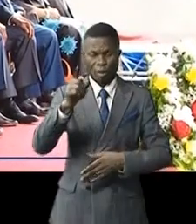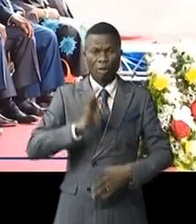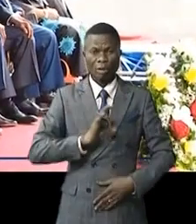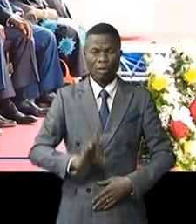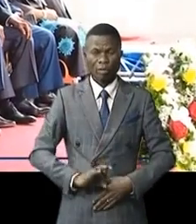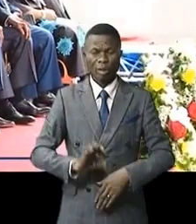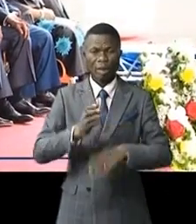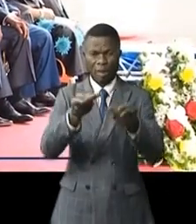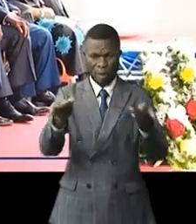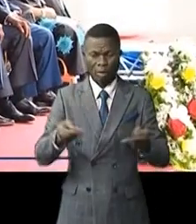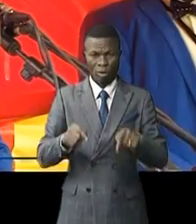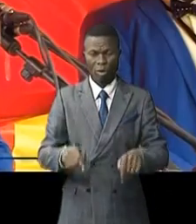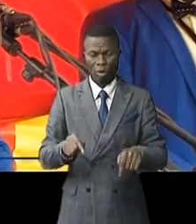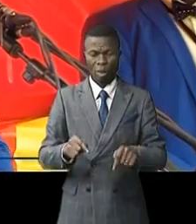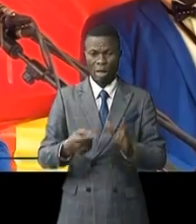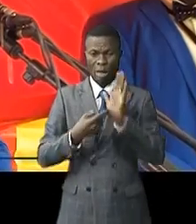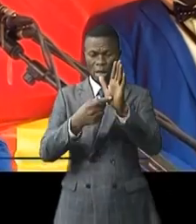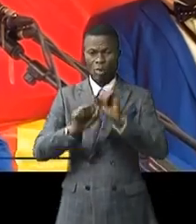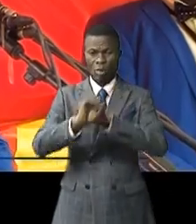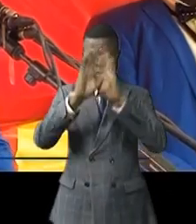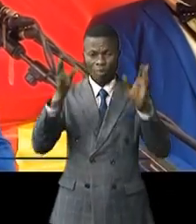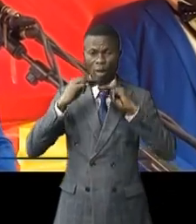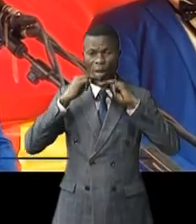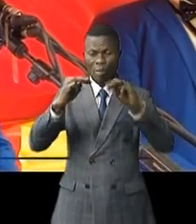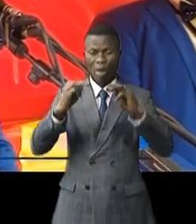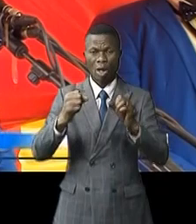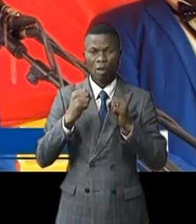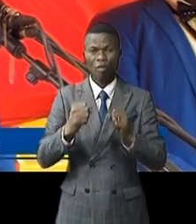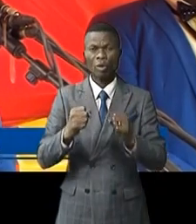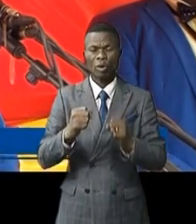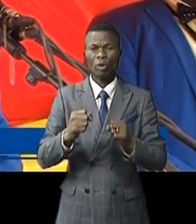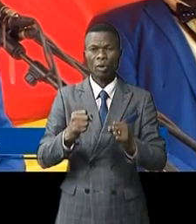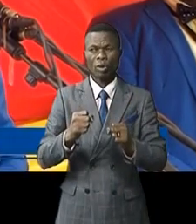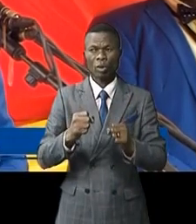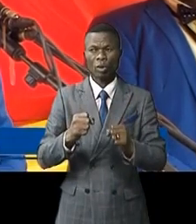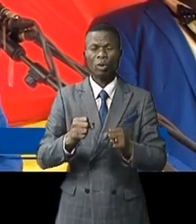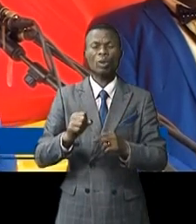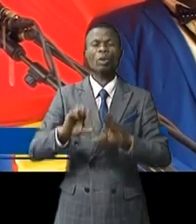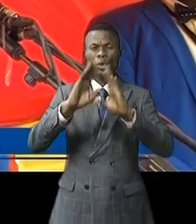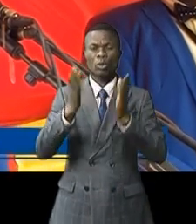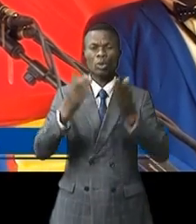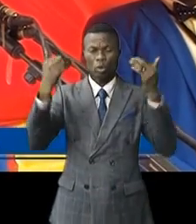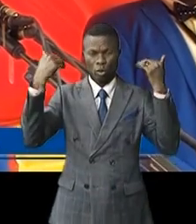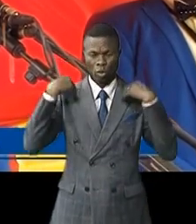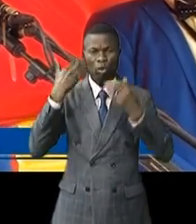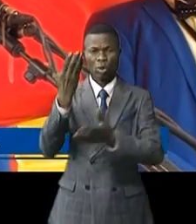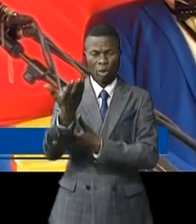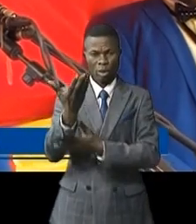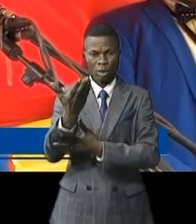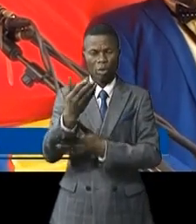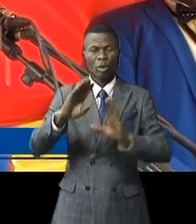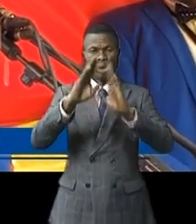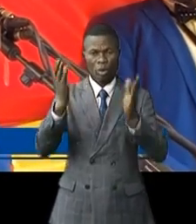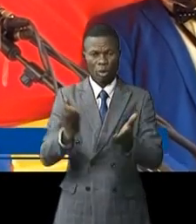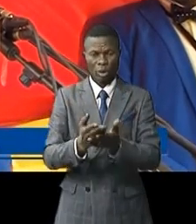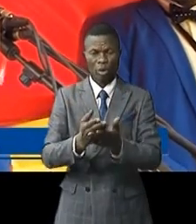doit être perçue comme un message fort que votre autorité lance à l'endroit de tous